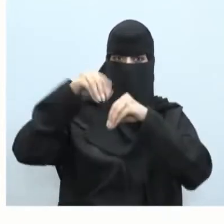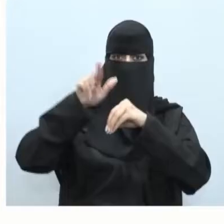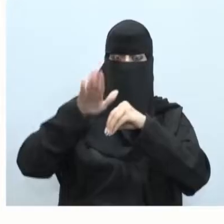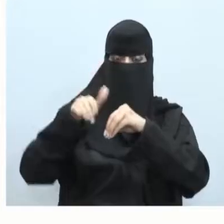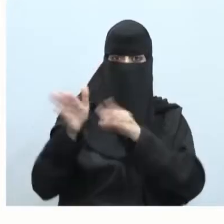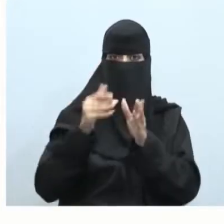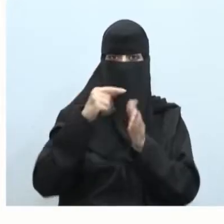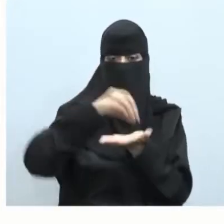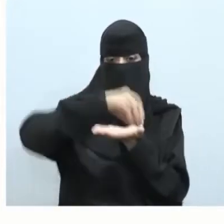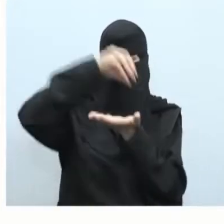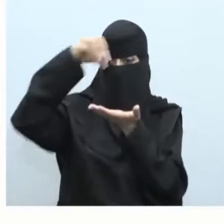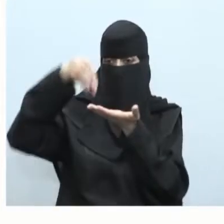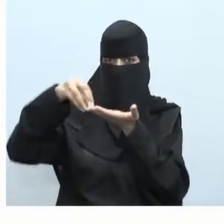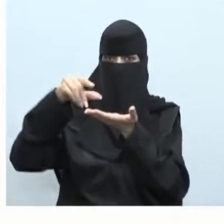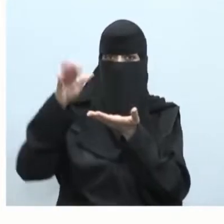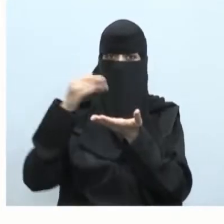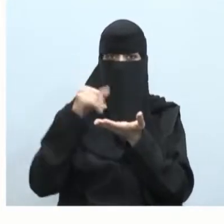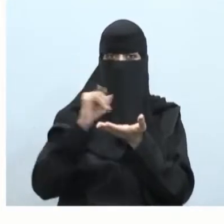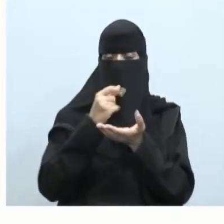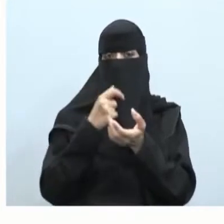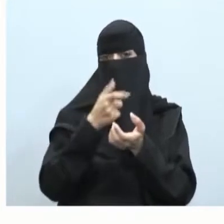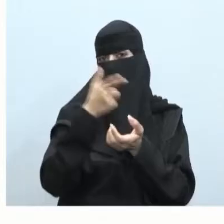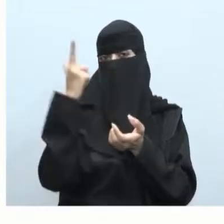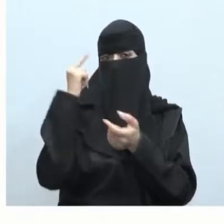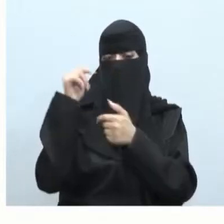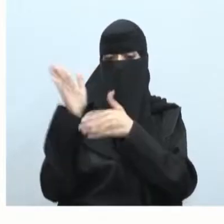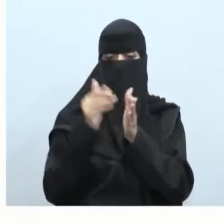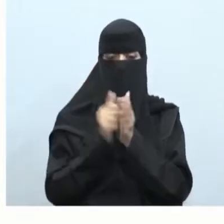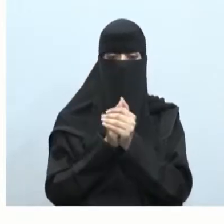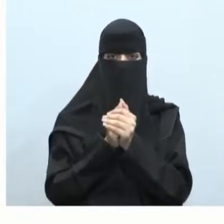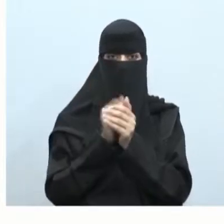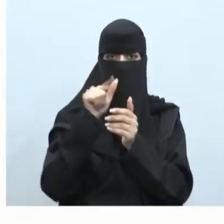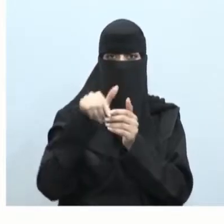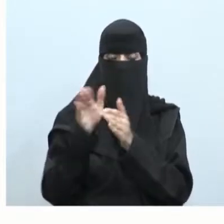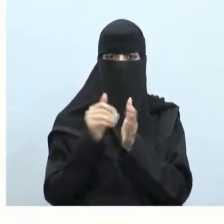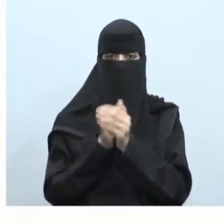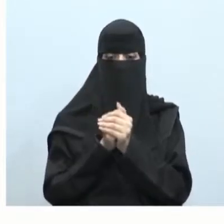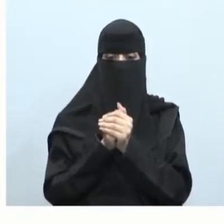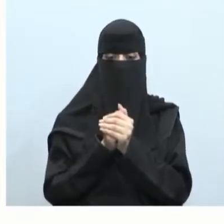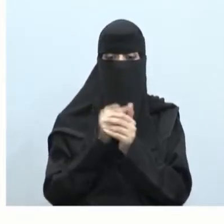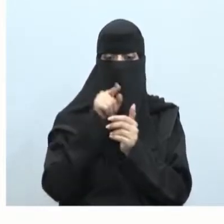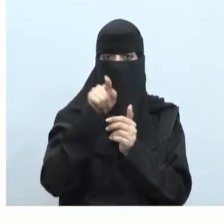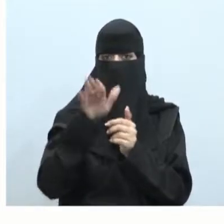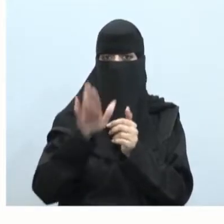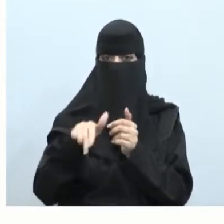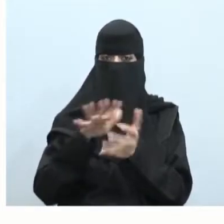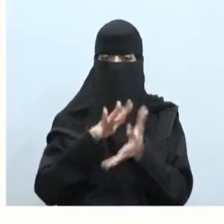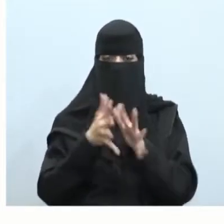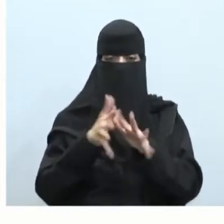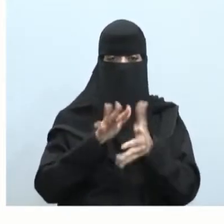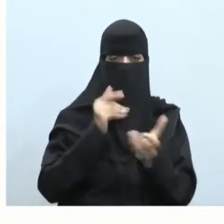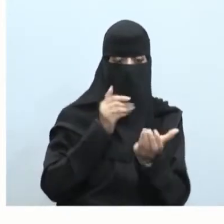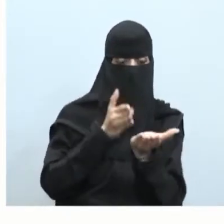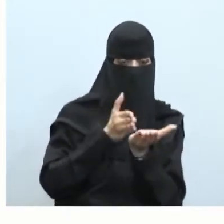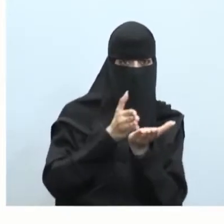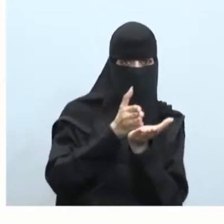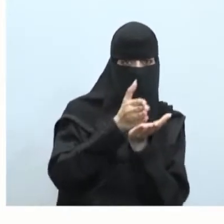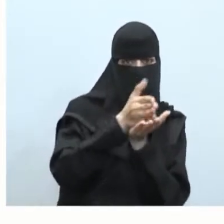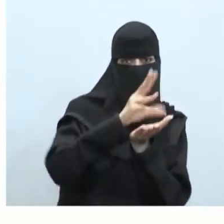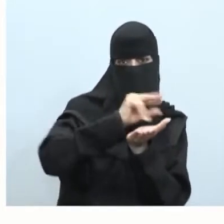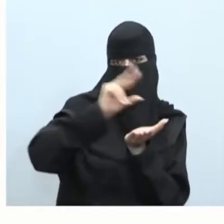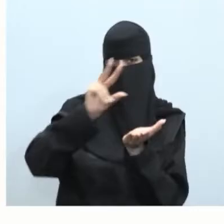ونقلوه من آثار التبن أبناء وبنات الطلاب عزكم الله وهو أو شبه أو شبه العرب